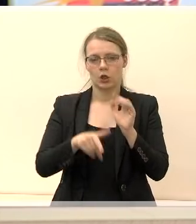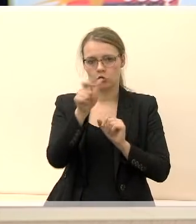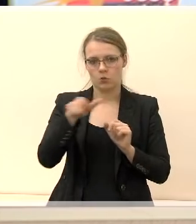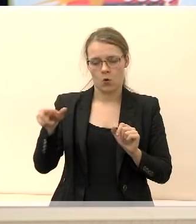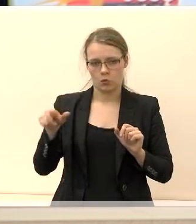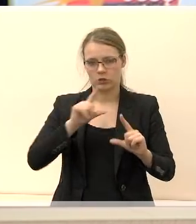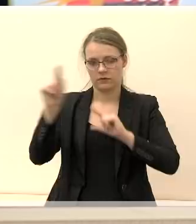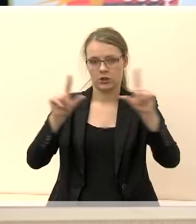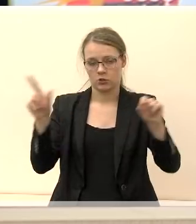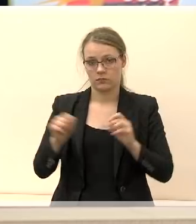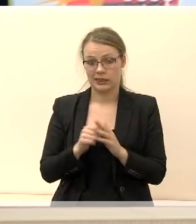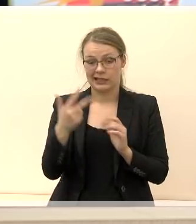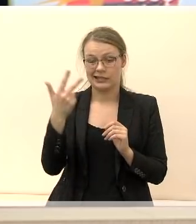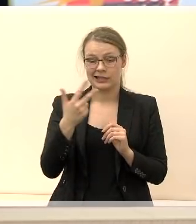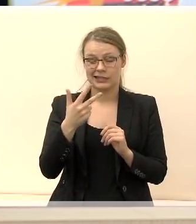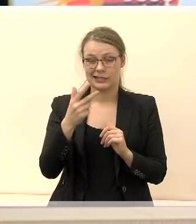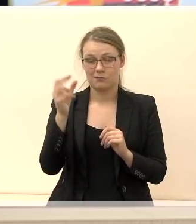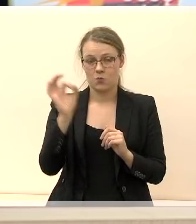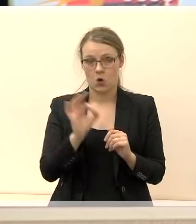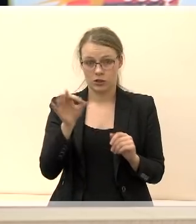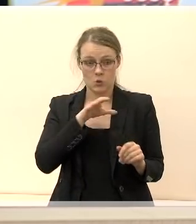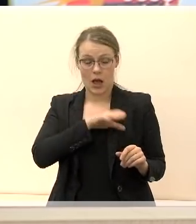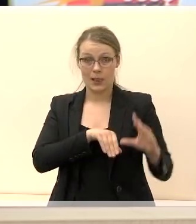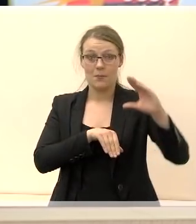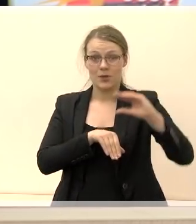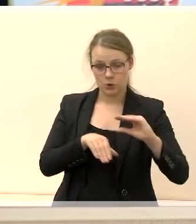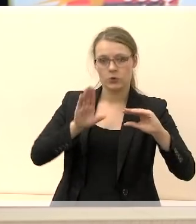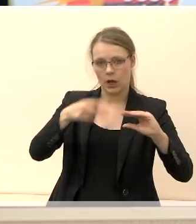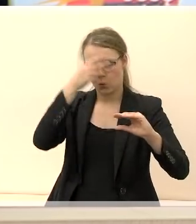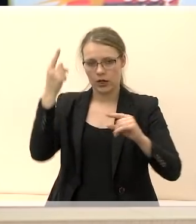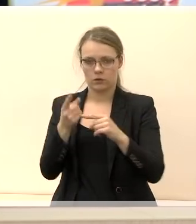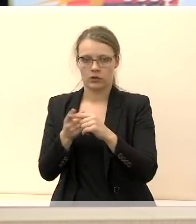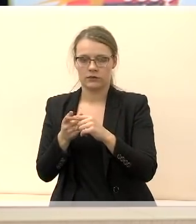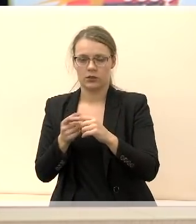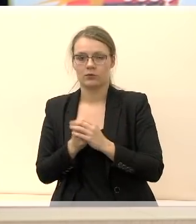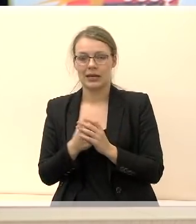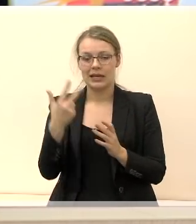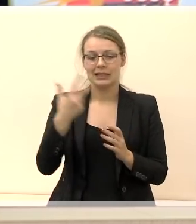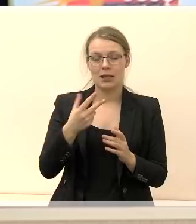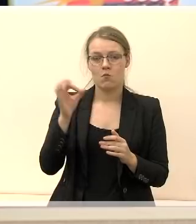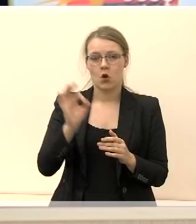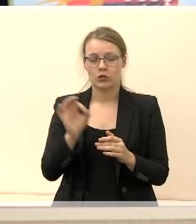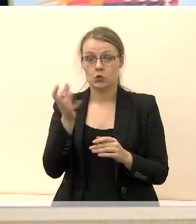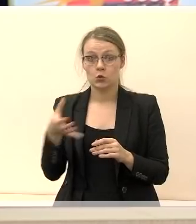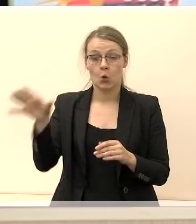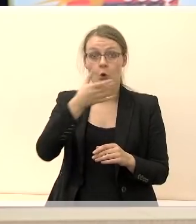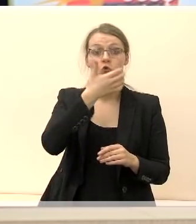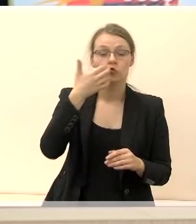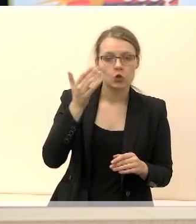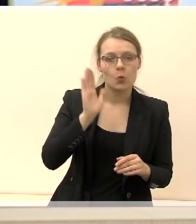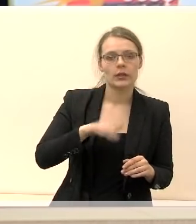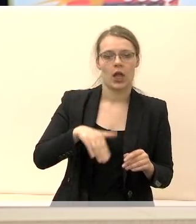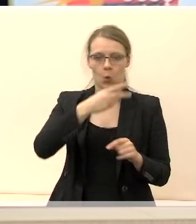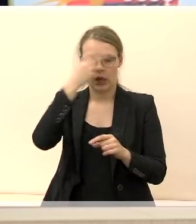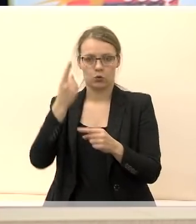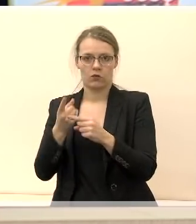Turim 30 procentų mažesnį atlyginimą negu Lietuvos vidurkis. Turim 30 procentų didesnės šilumos kainos negu Lietuvos vidurkis. Tai